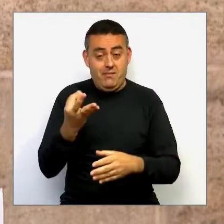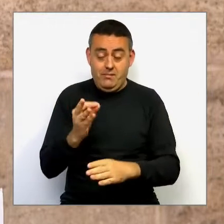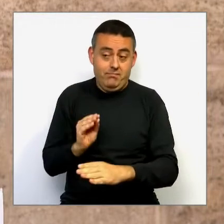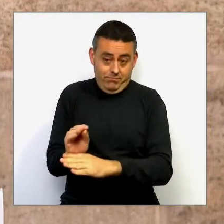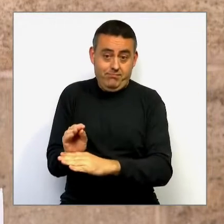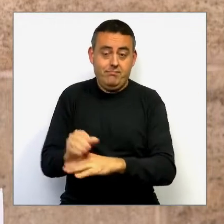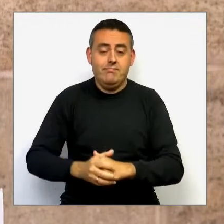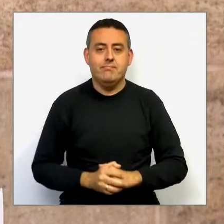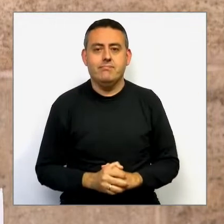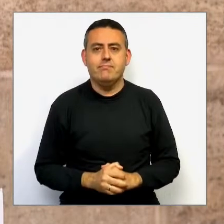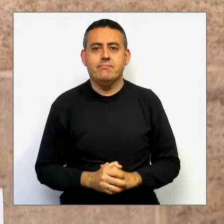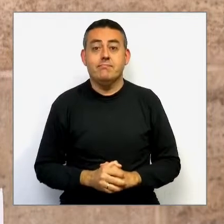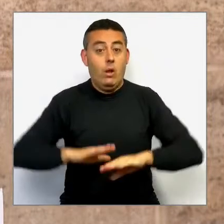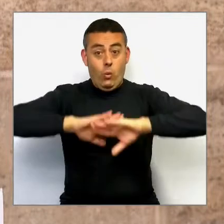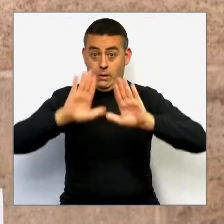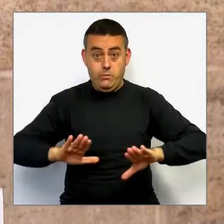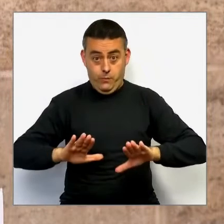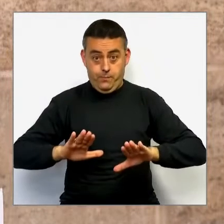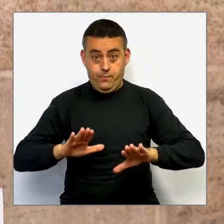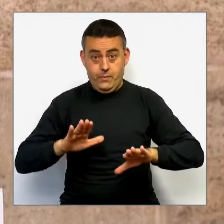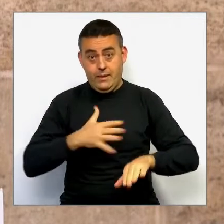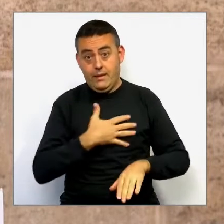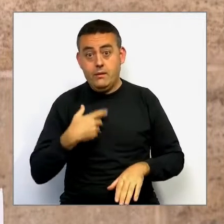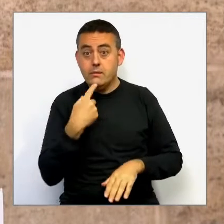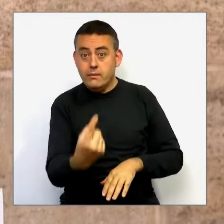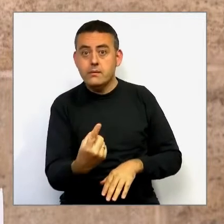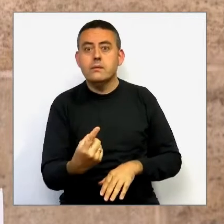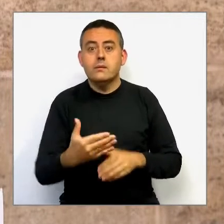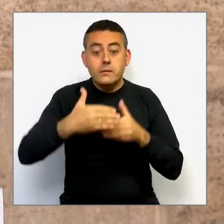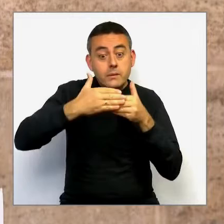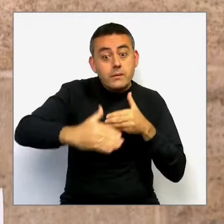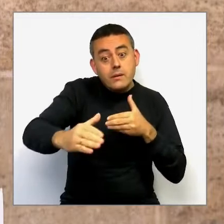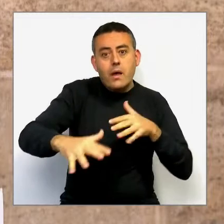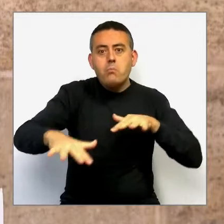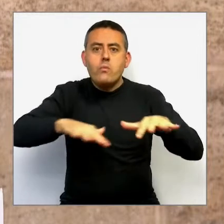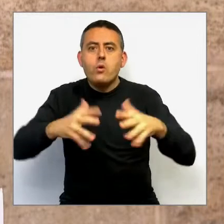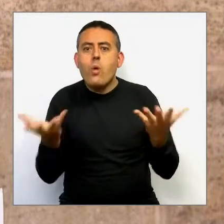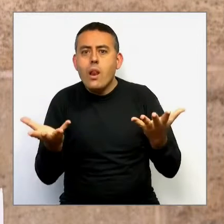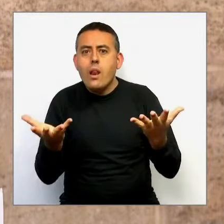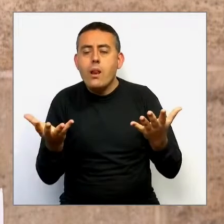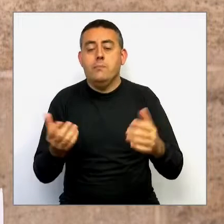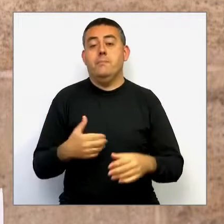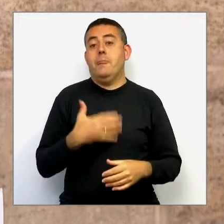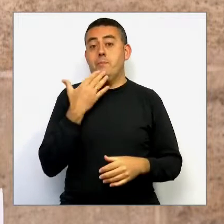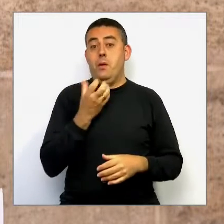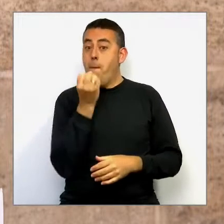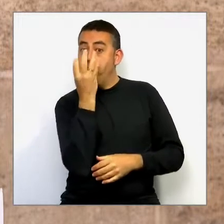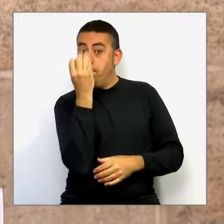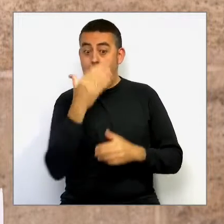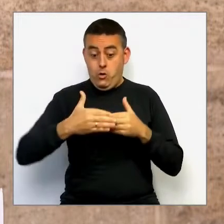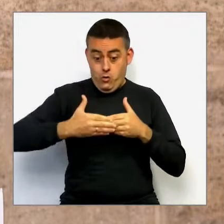Acaba assenyalant que l'horitzó d'actuació a partir d'ara és el següent. Els primers dies de maig